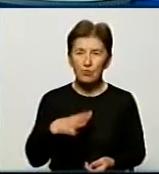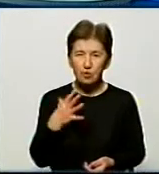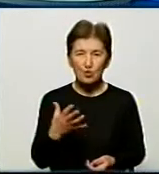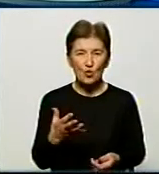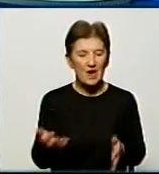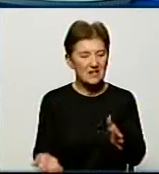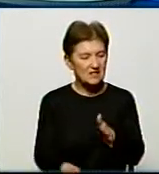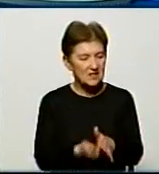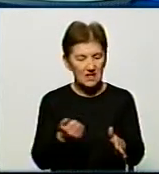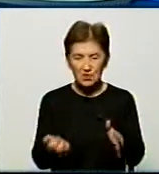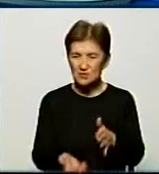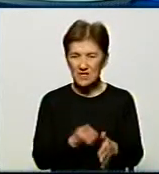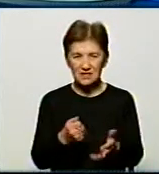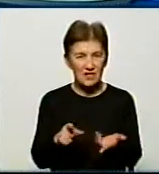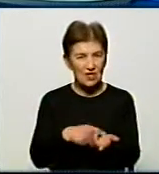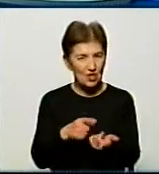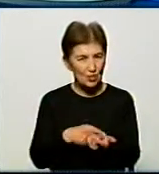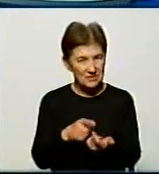кількості, це точно можу сказати.